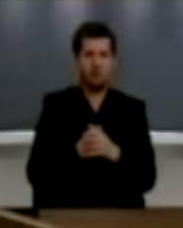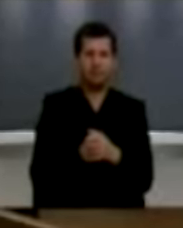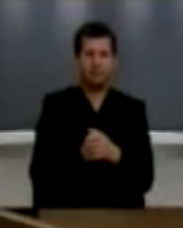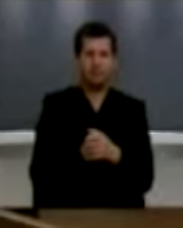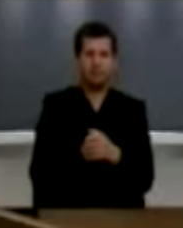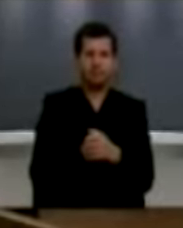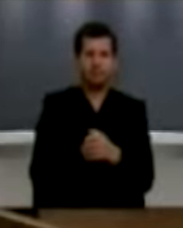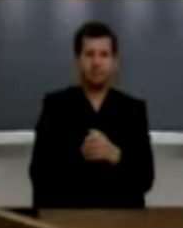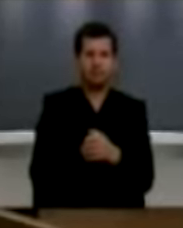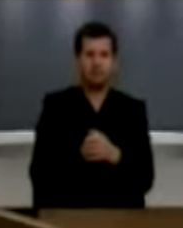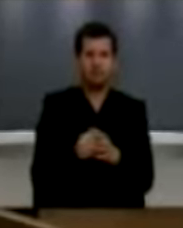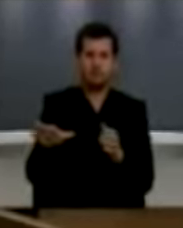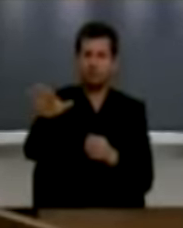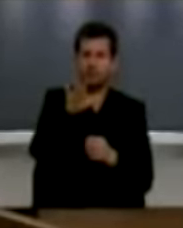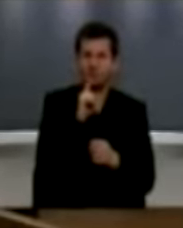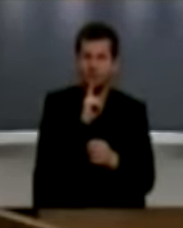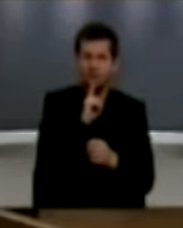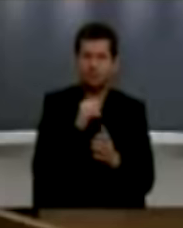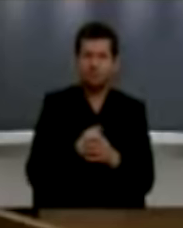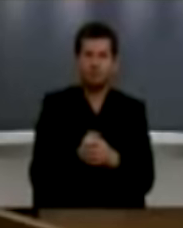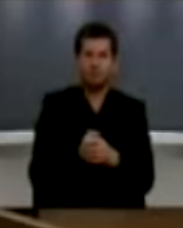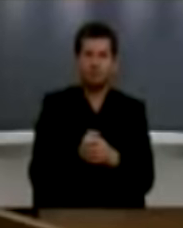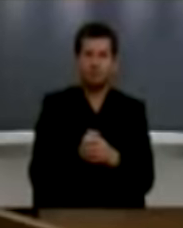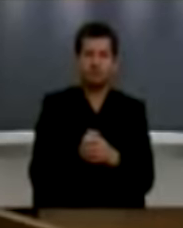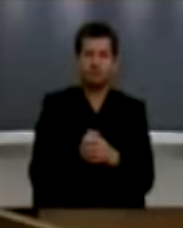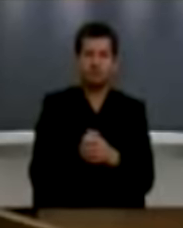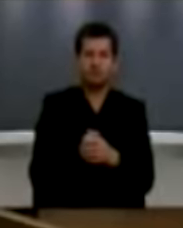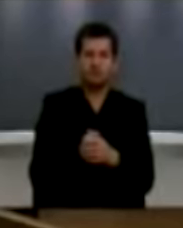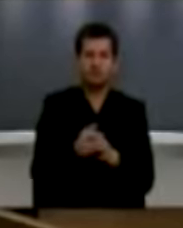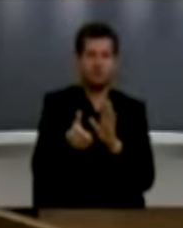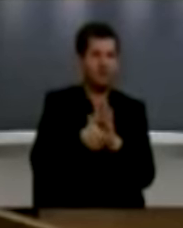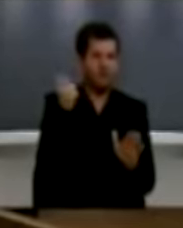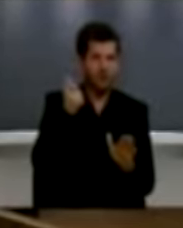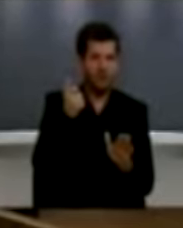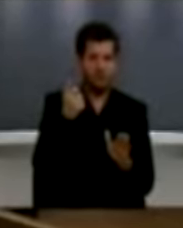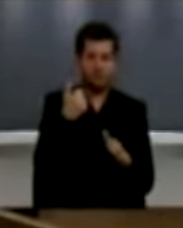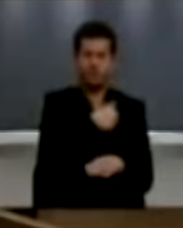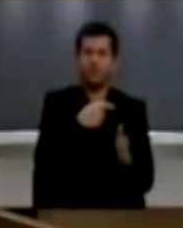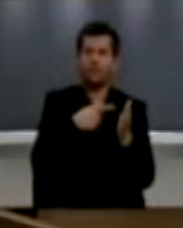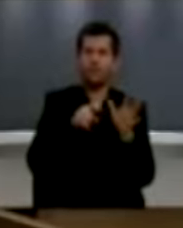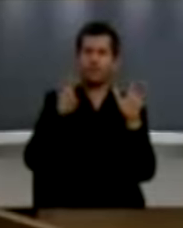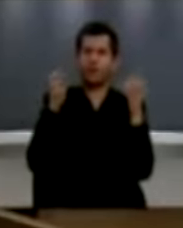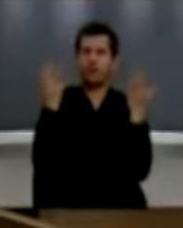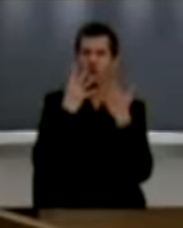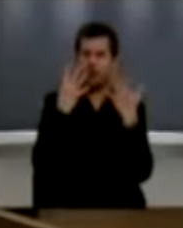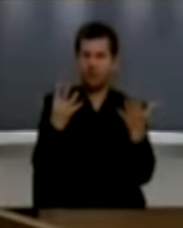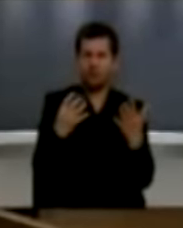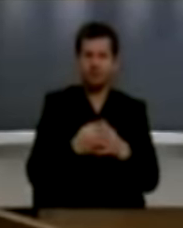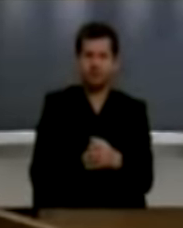të partis tjuj i cili është vra prej vitit njëmënë që në oftenon.